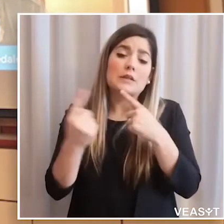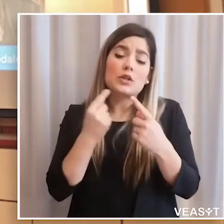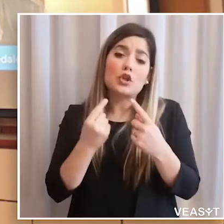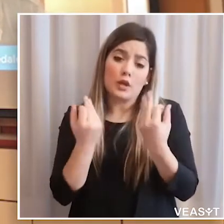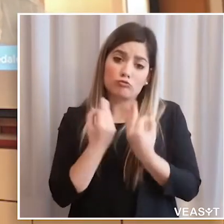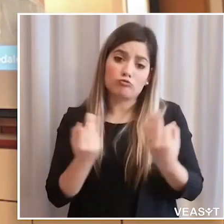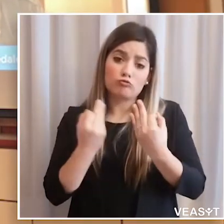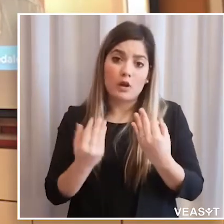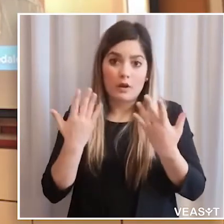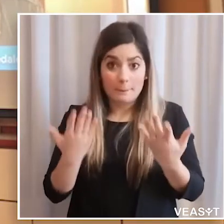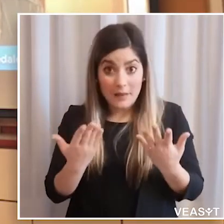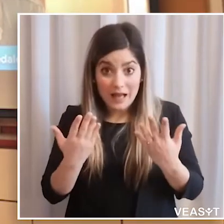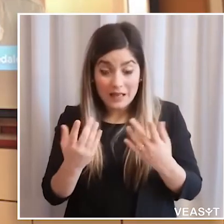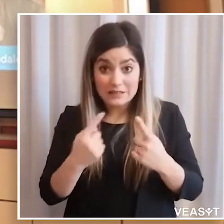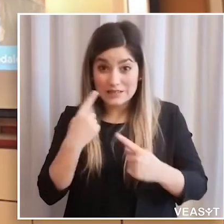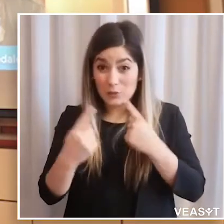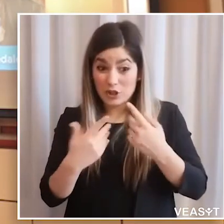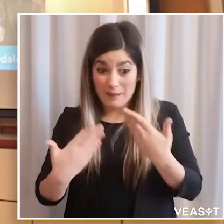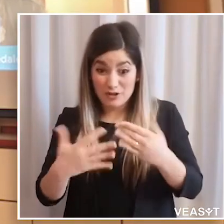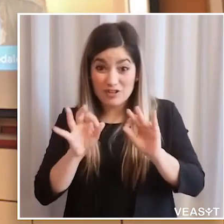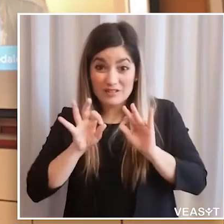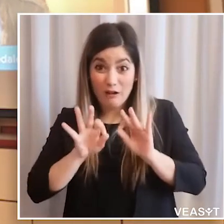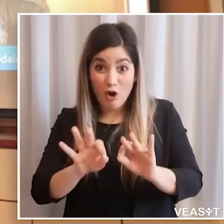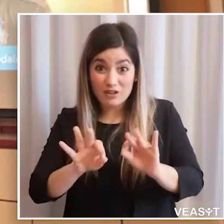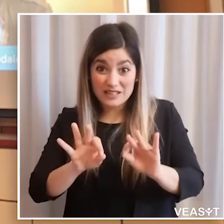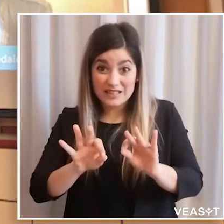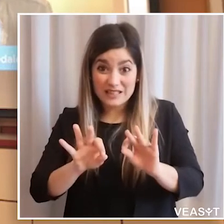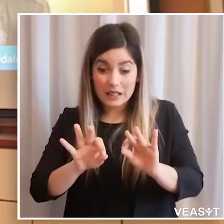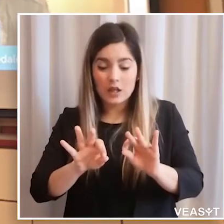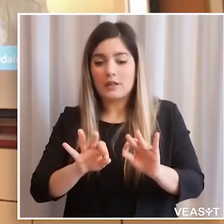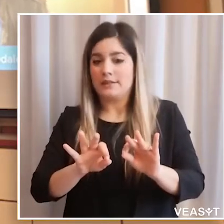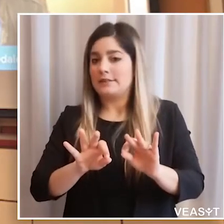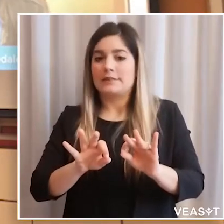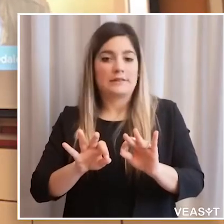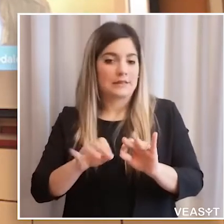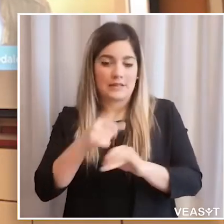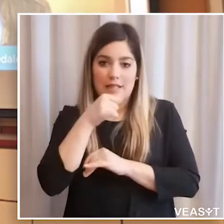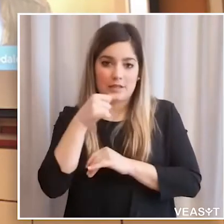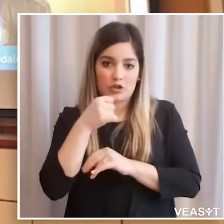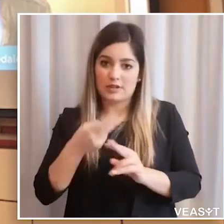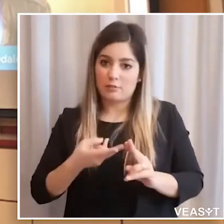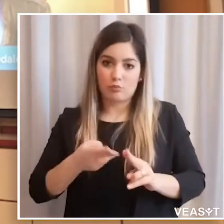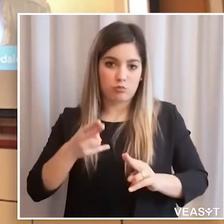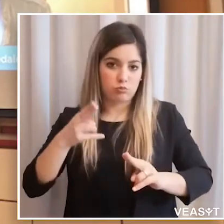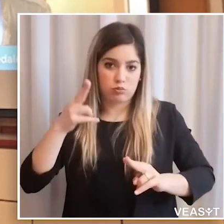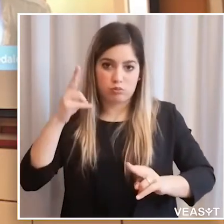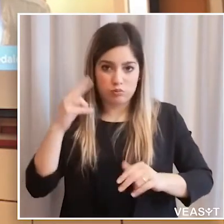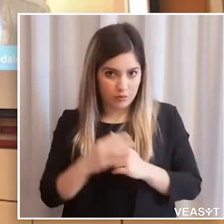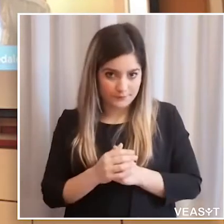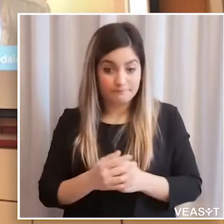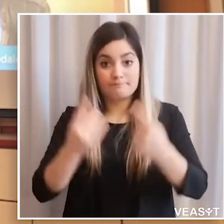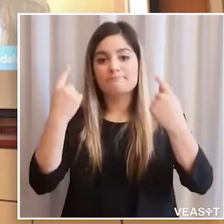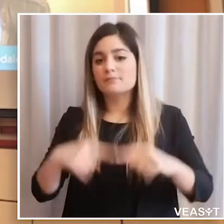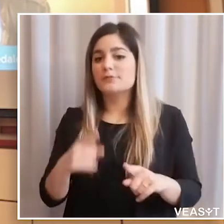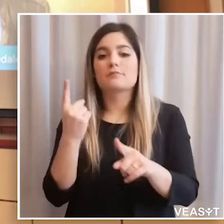che avevamo erano sufficienti per una gestione ordinaria, ma è evidente che in